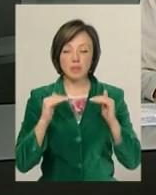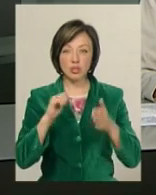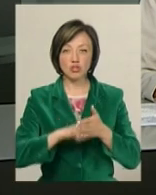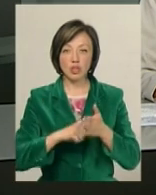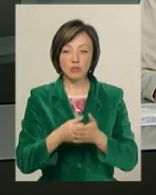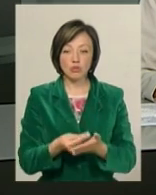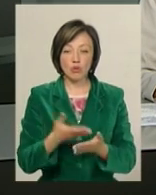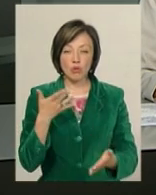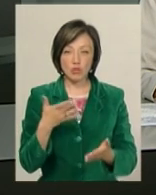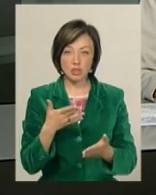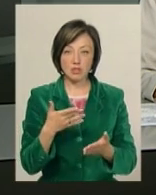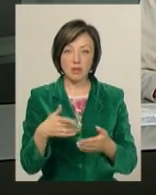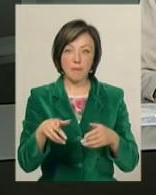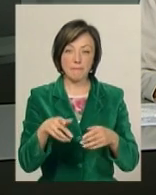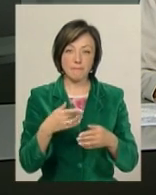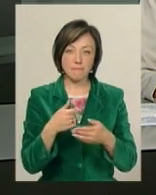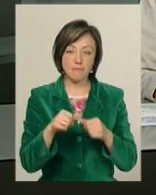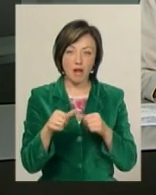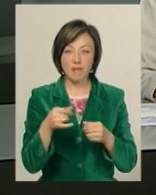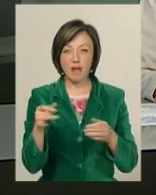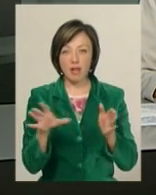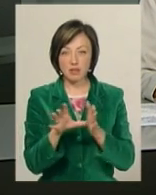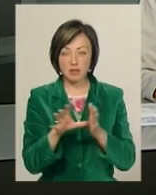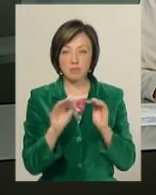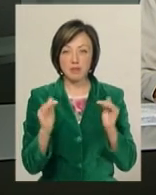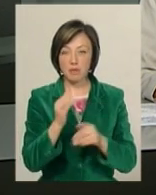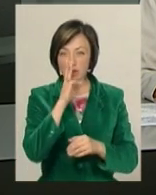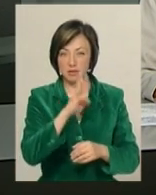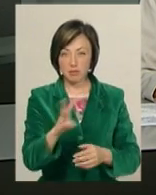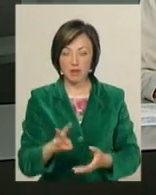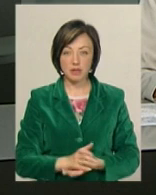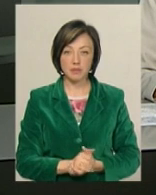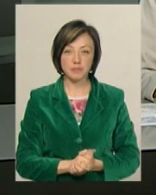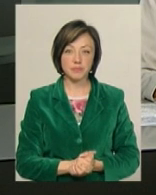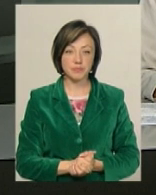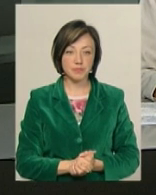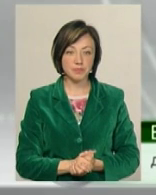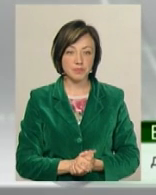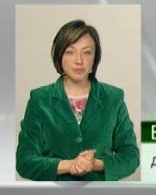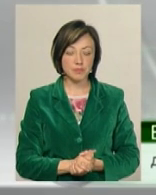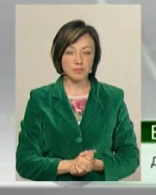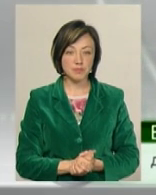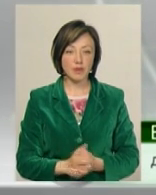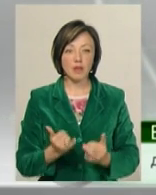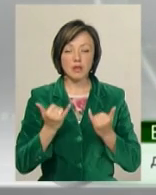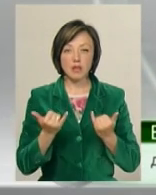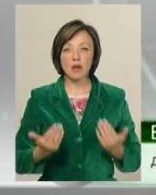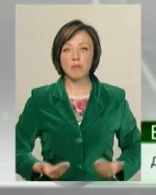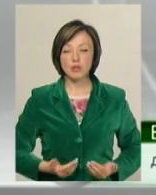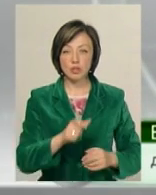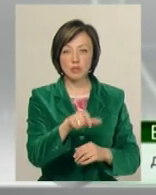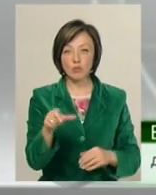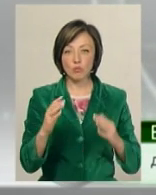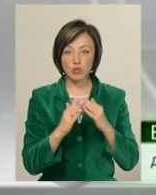дорожчання паливно-мастильних матеріалів, електроенергії та мінімальної заробітної плати. Для мешканців будинків,